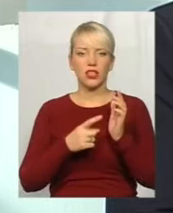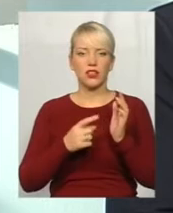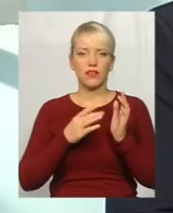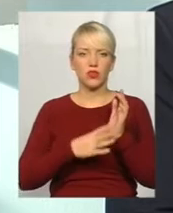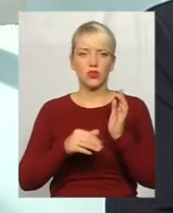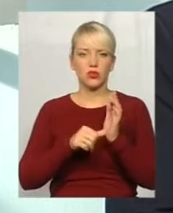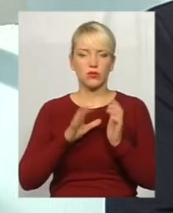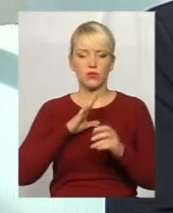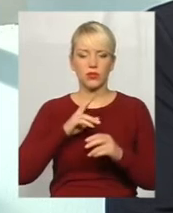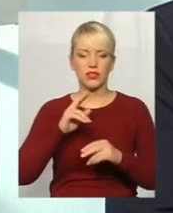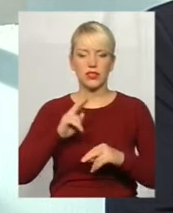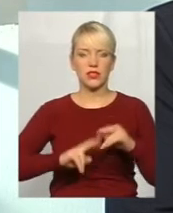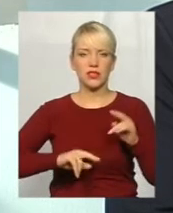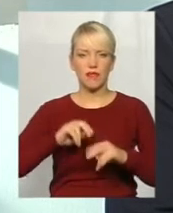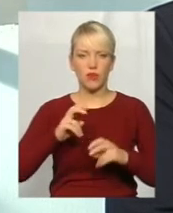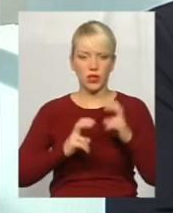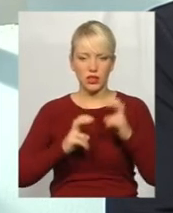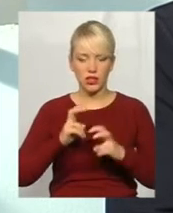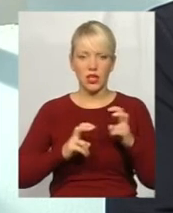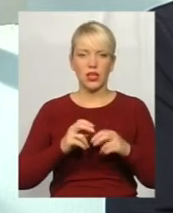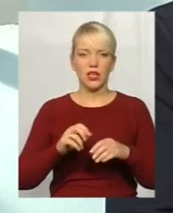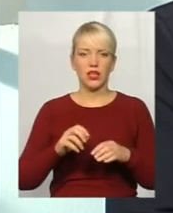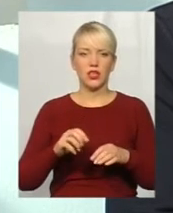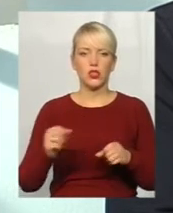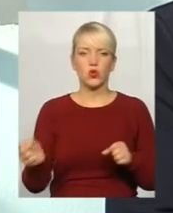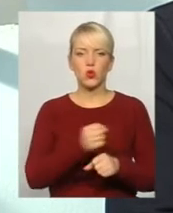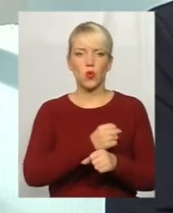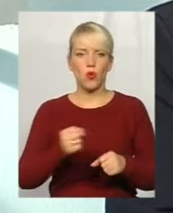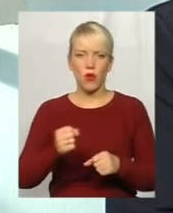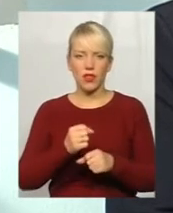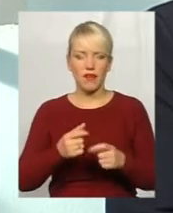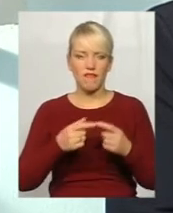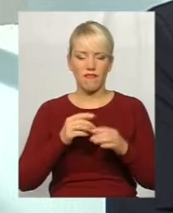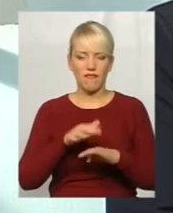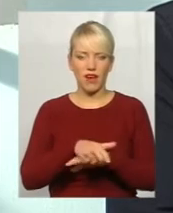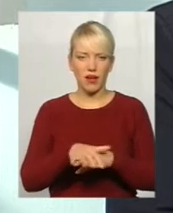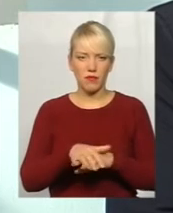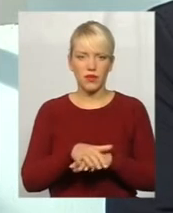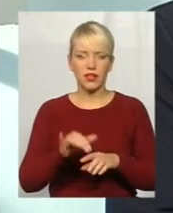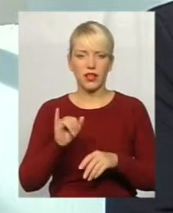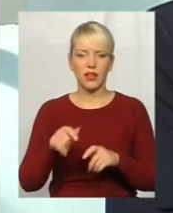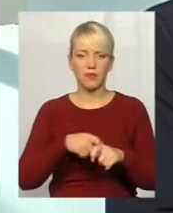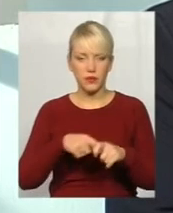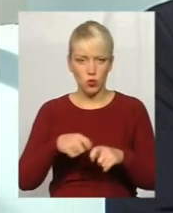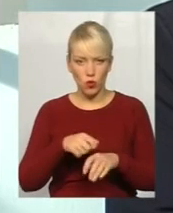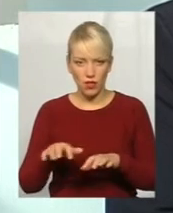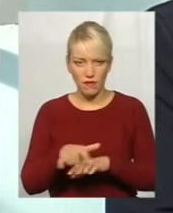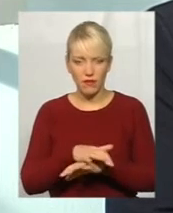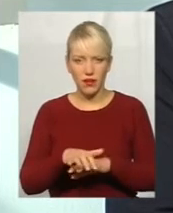перший завод, сукона фабрика, далі пивзавод і інші об'єкти, які, на жаль,